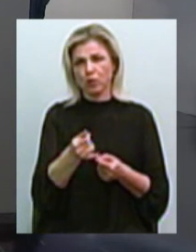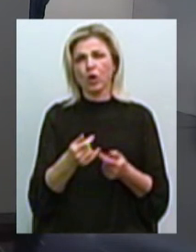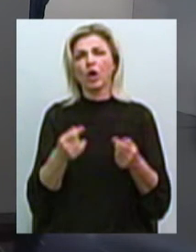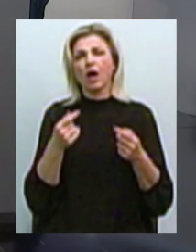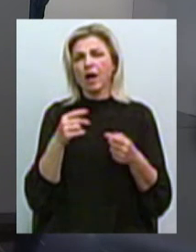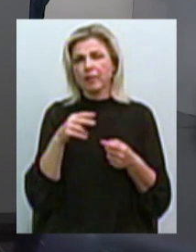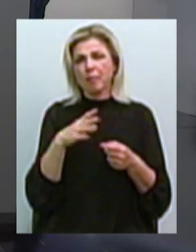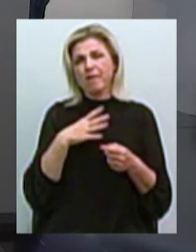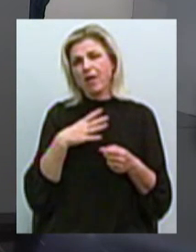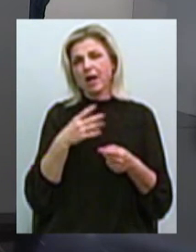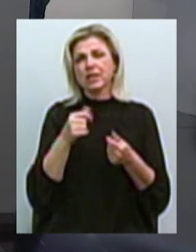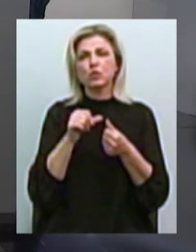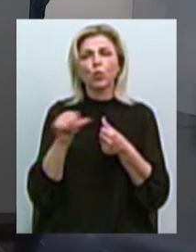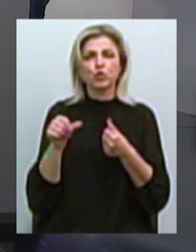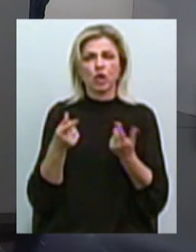якісь якісь інші інші,